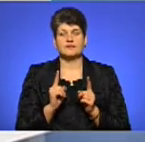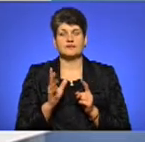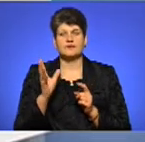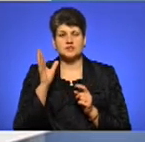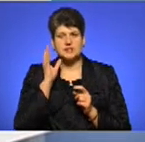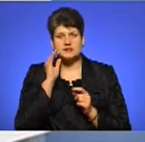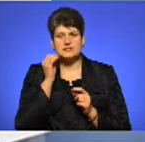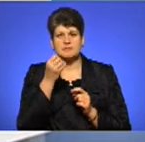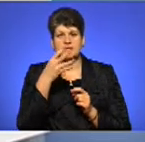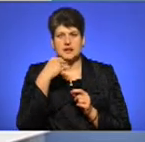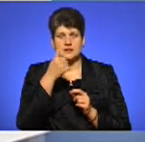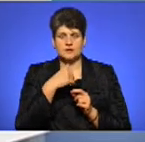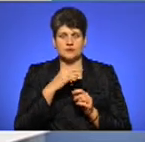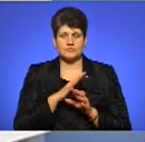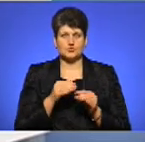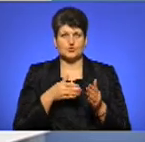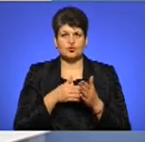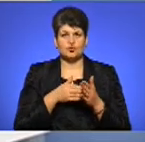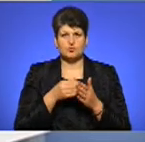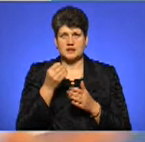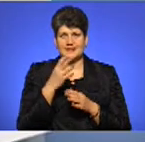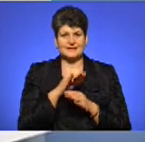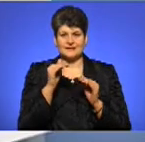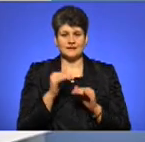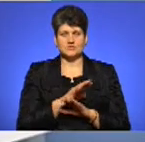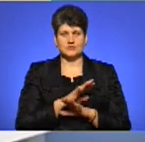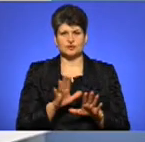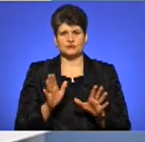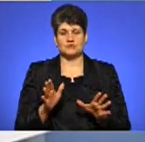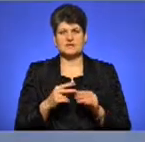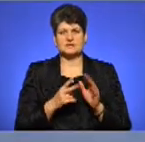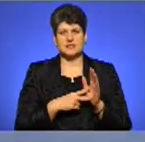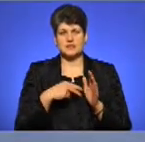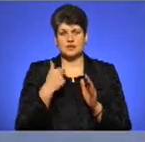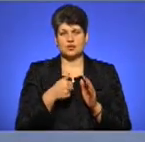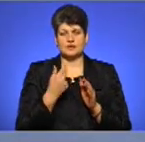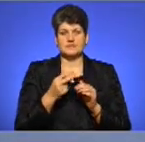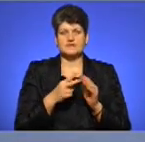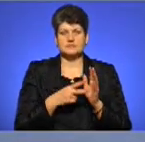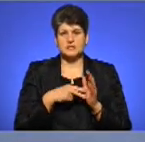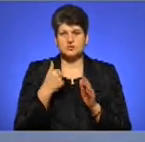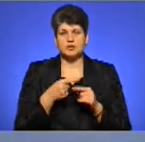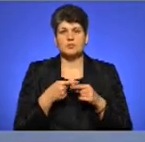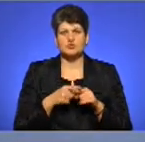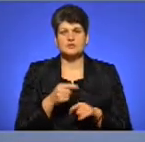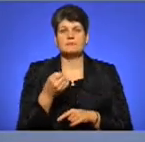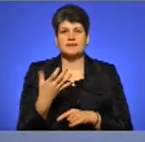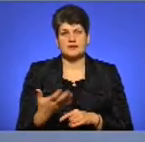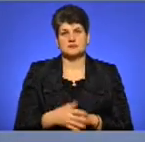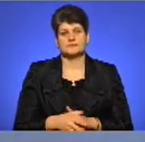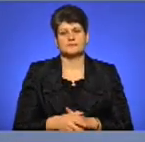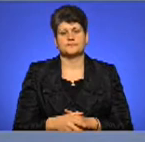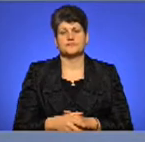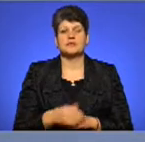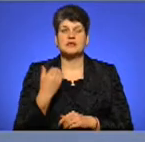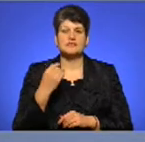року, тільки 15. Тобто до 15 не нижчі, не може бути там 17 років. Тобто 17 років в машині ми множимо на 15. На вашу